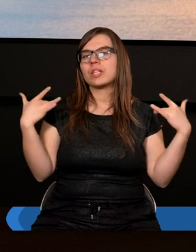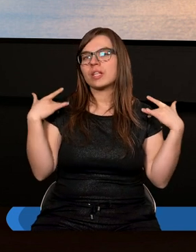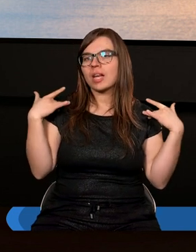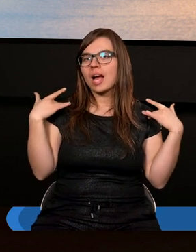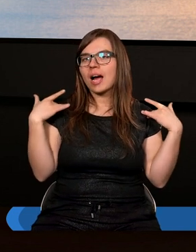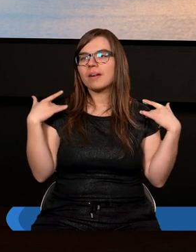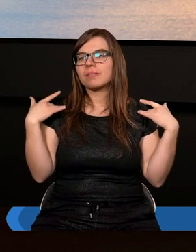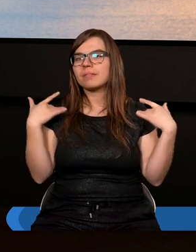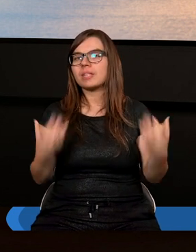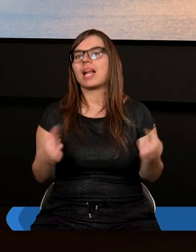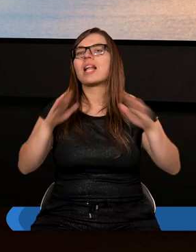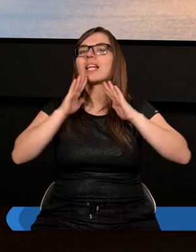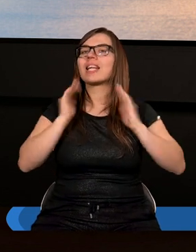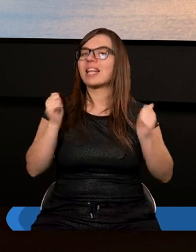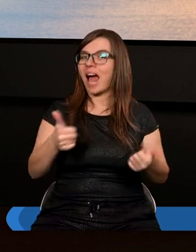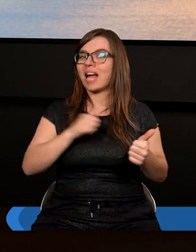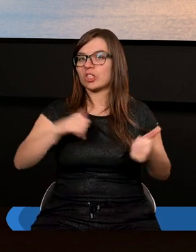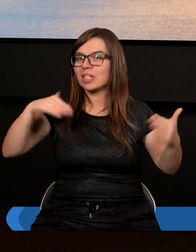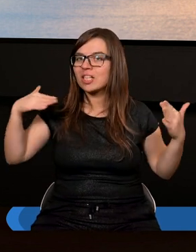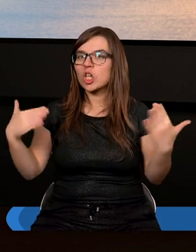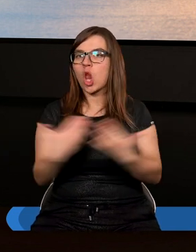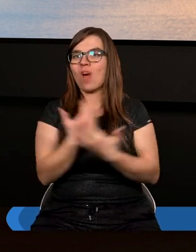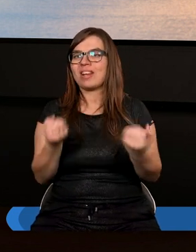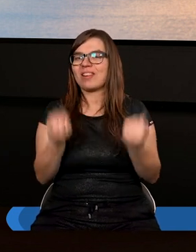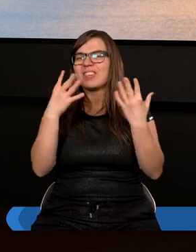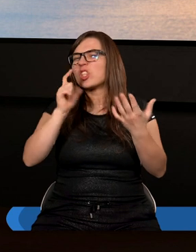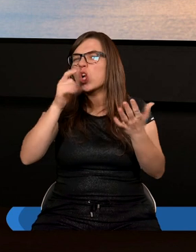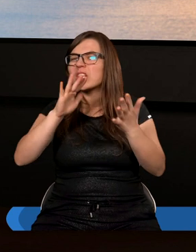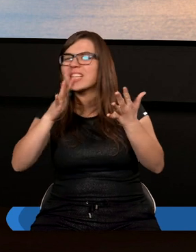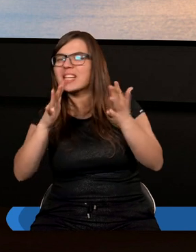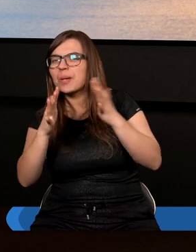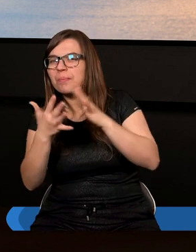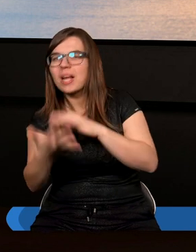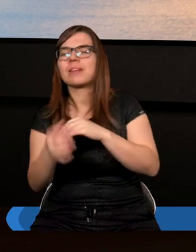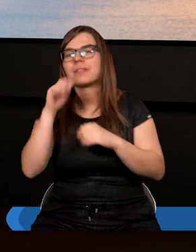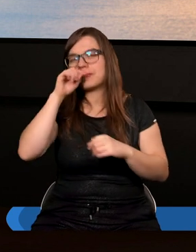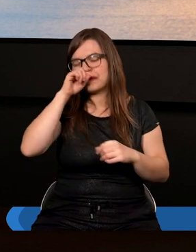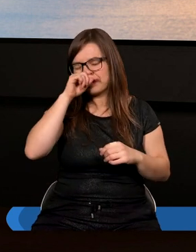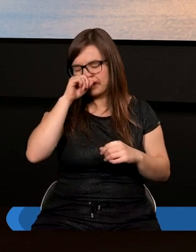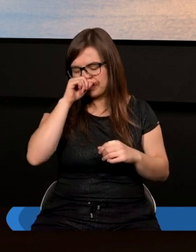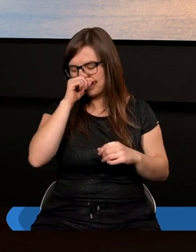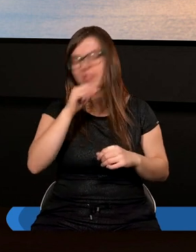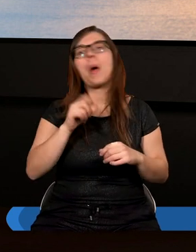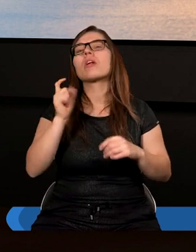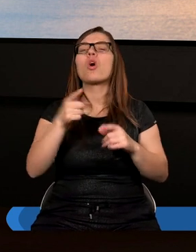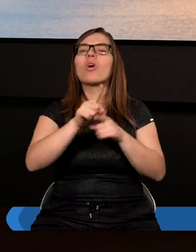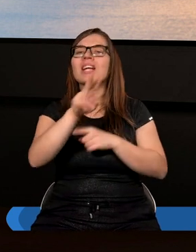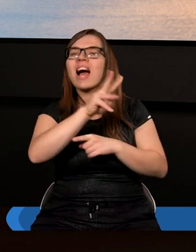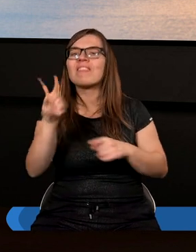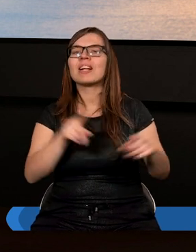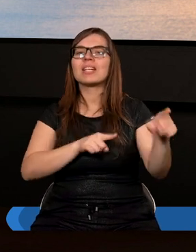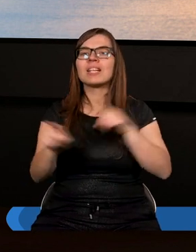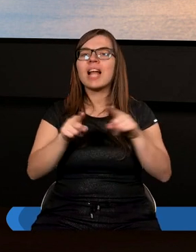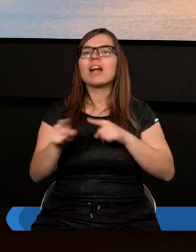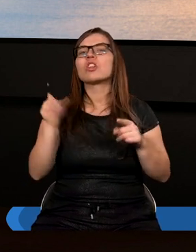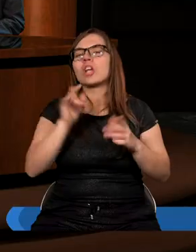to staje się nowym stworzeniem. Coś się zmienia. Co to dla was, przyjaciele, znaczy, bo znam was troszkę i